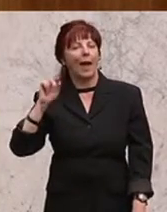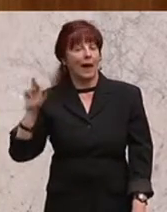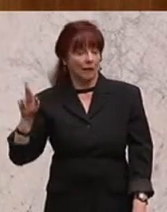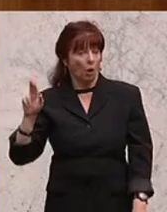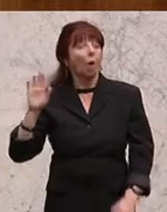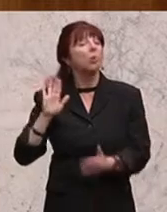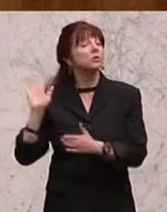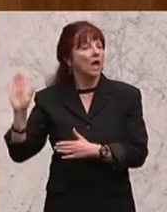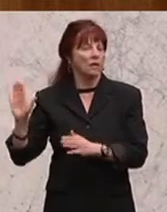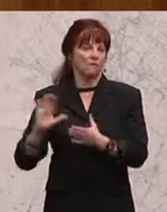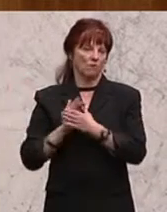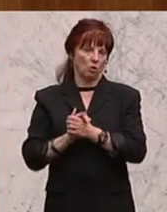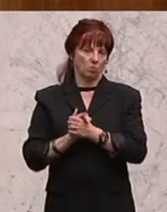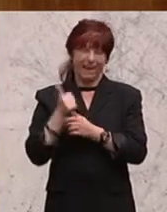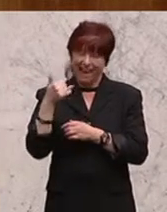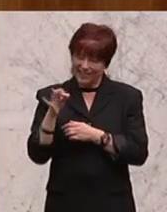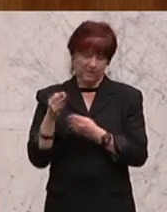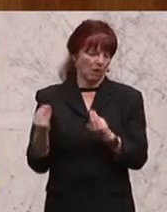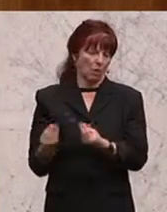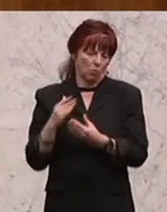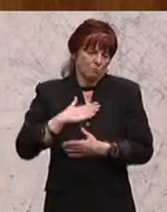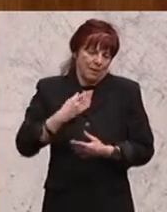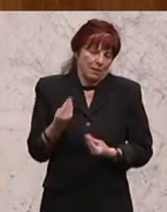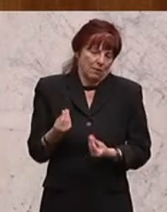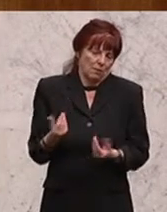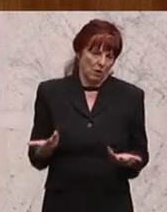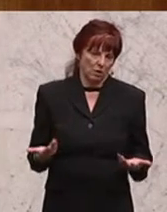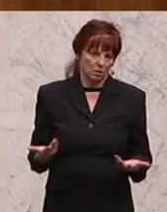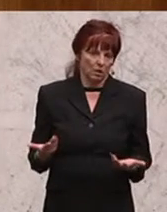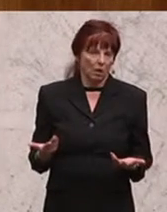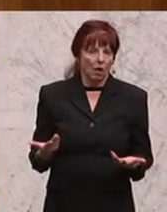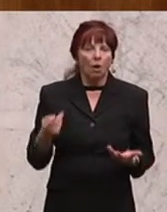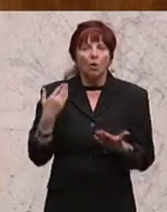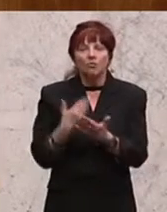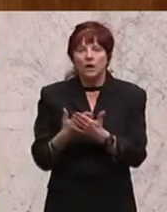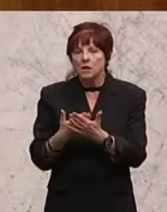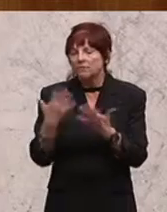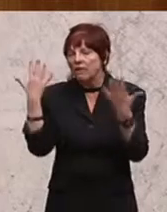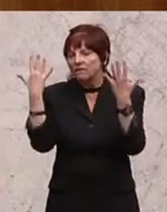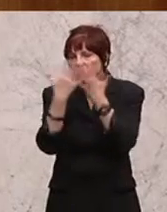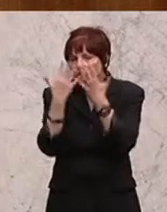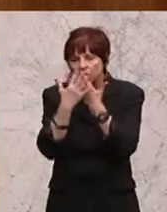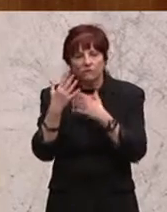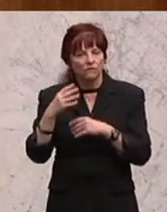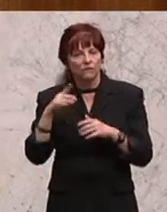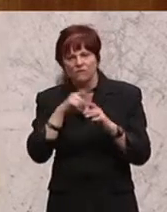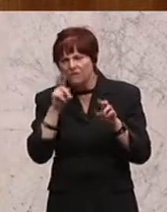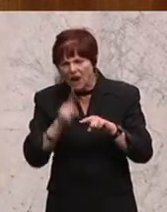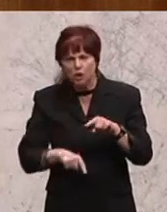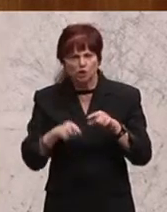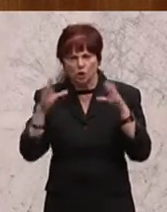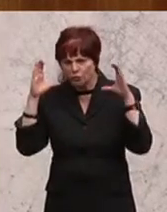Motiven. Und der Fokus wurde in dieser Manie leider völlig in die falsche Richtung gerichtet. Weil